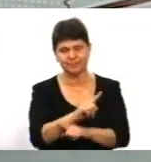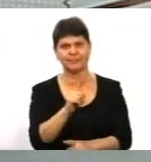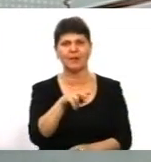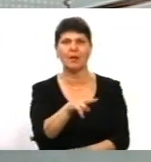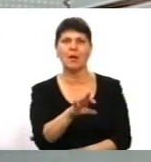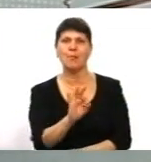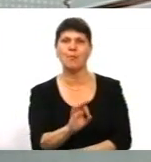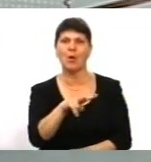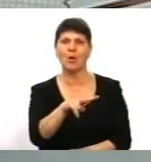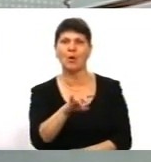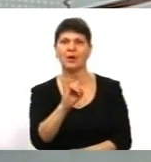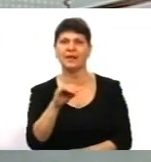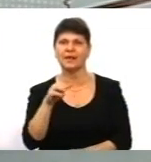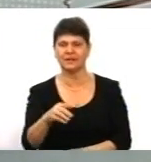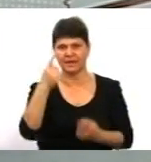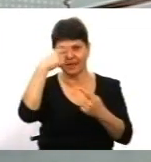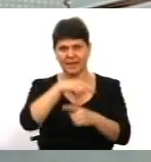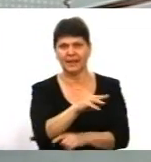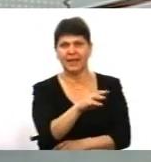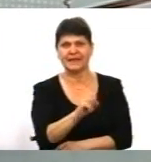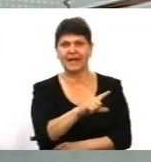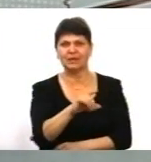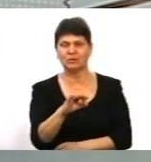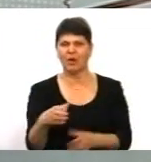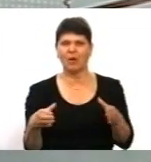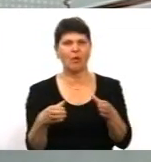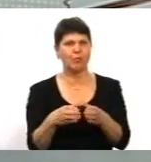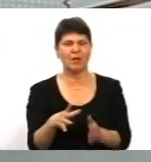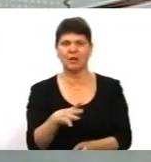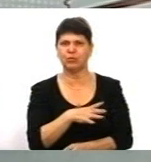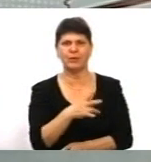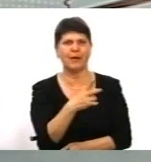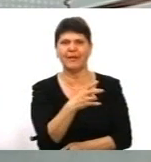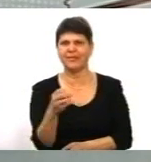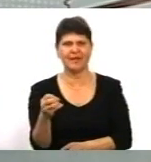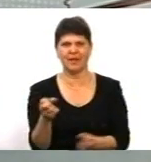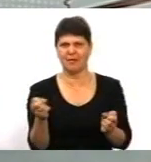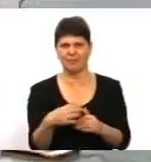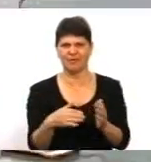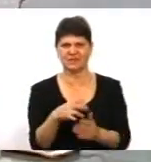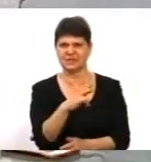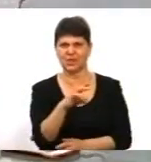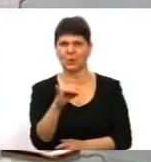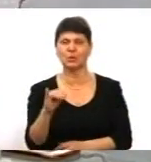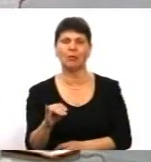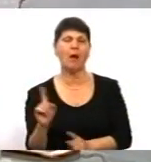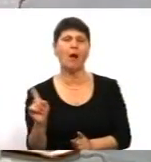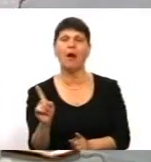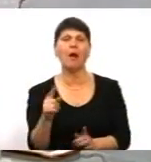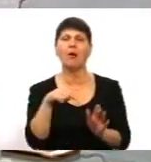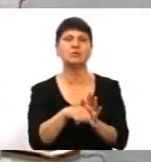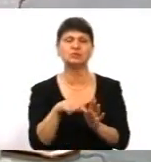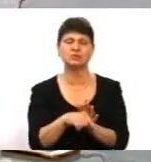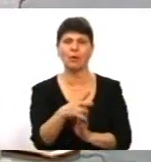мій погляд, кампанія була, ну, дуже непрофесійною. Справа в тому, що... Що маєте на увазі непрофесійно?